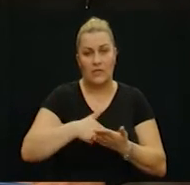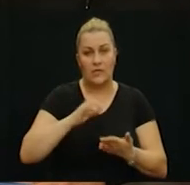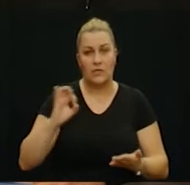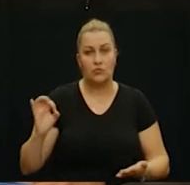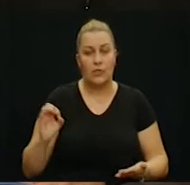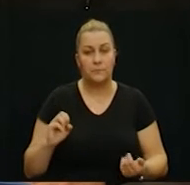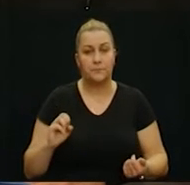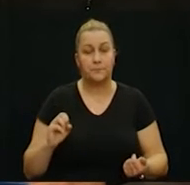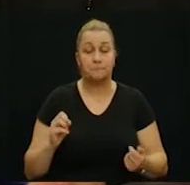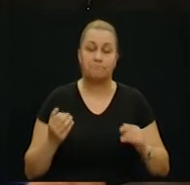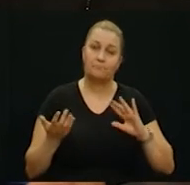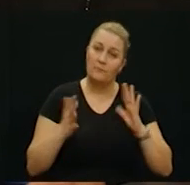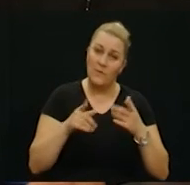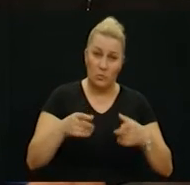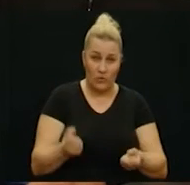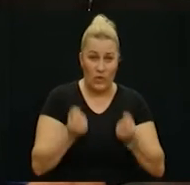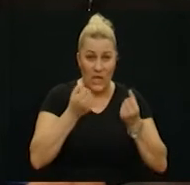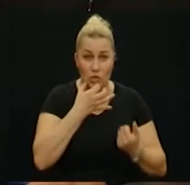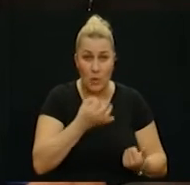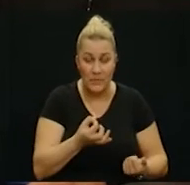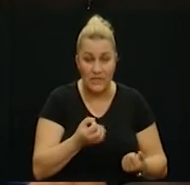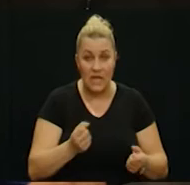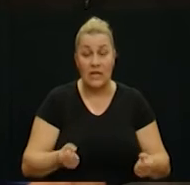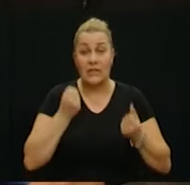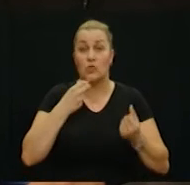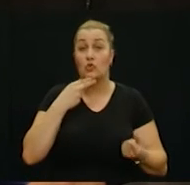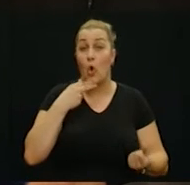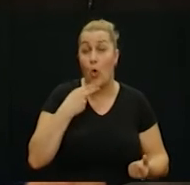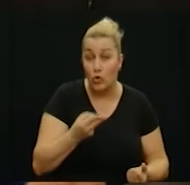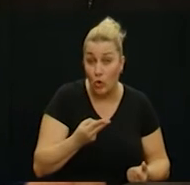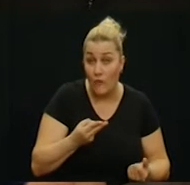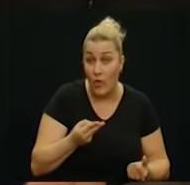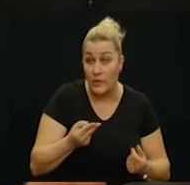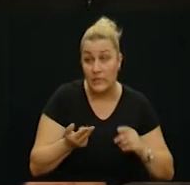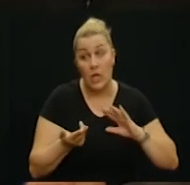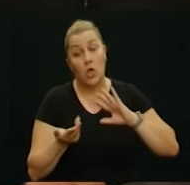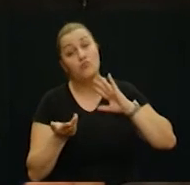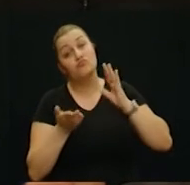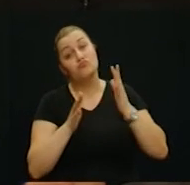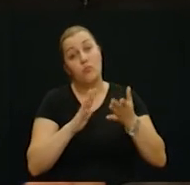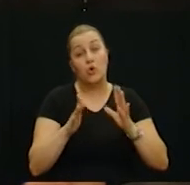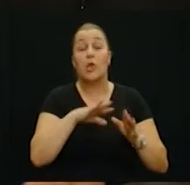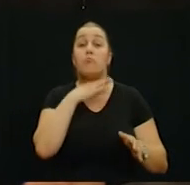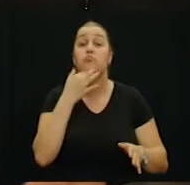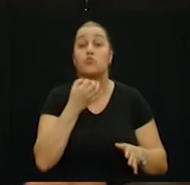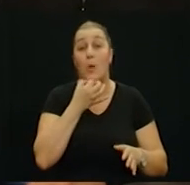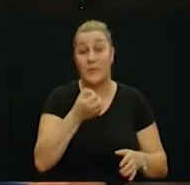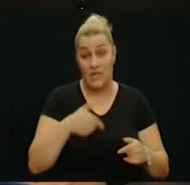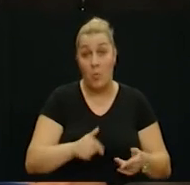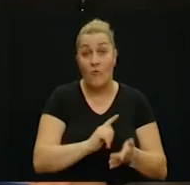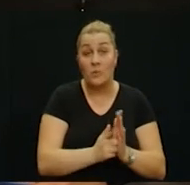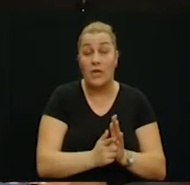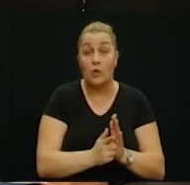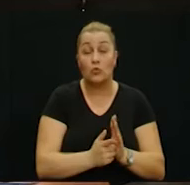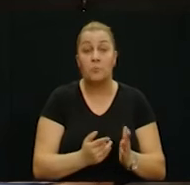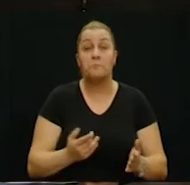Da. Možda je sad ovo teško pitanje, teško odgovoriti na njega, a možda i puno pitan